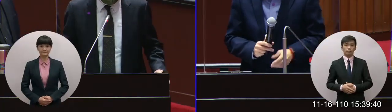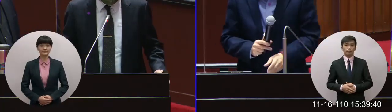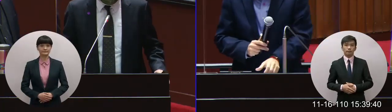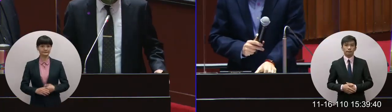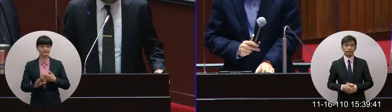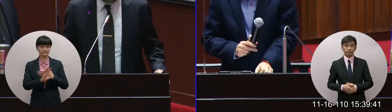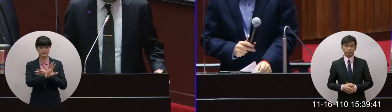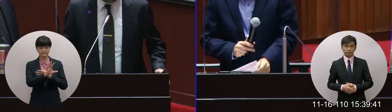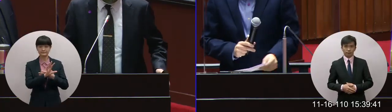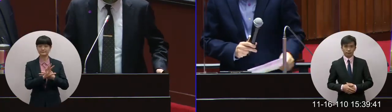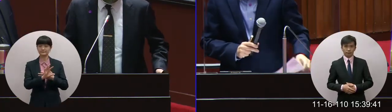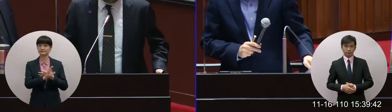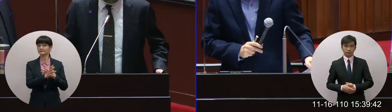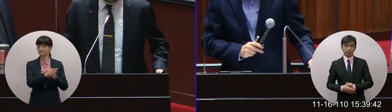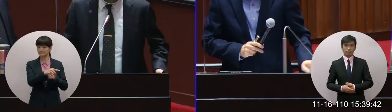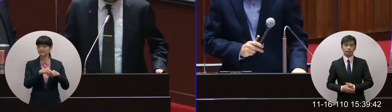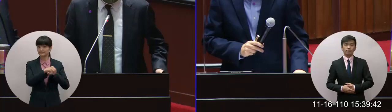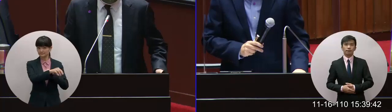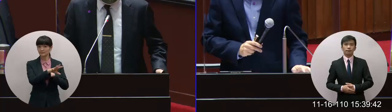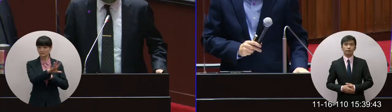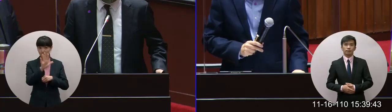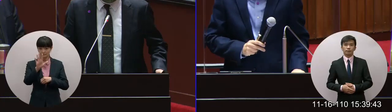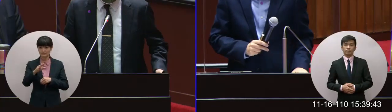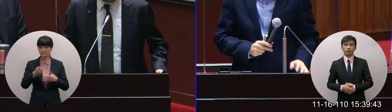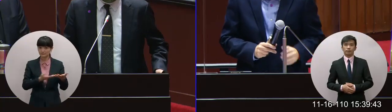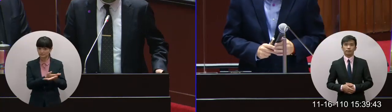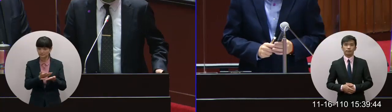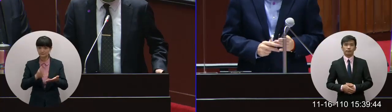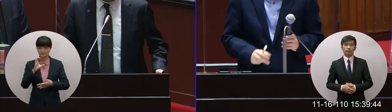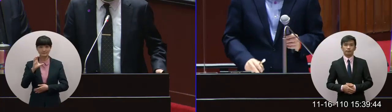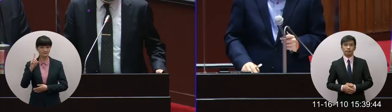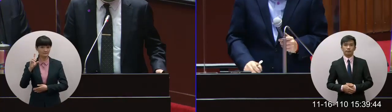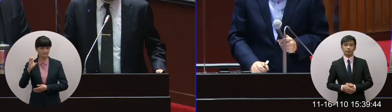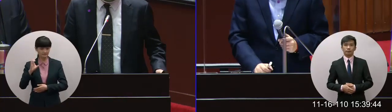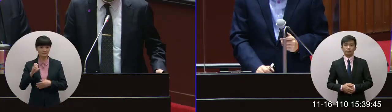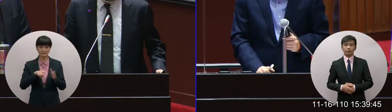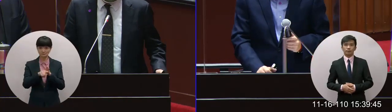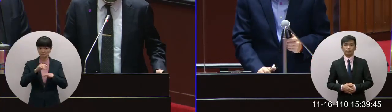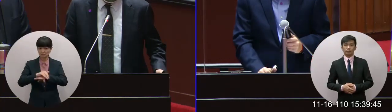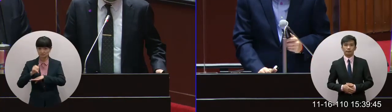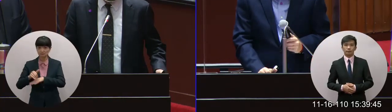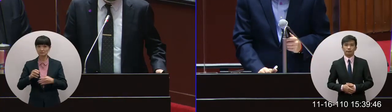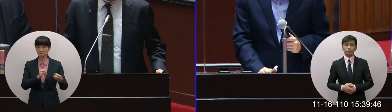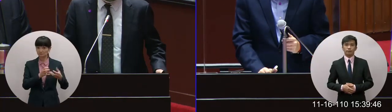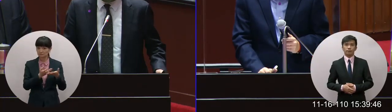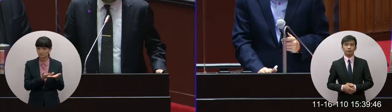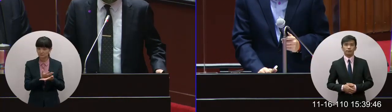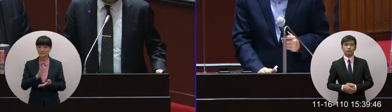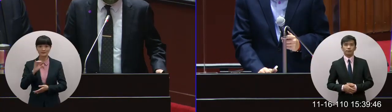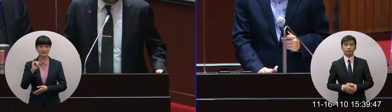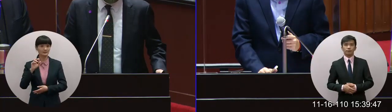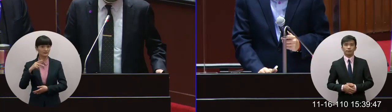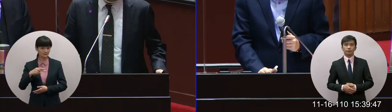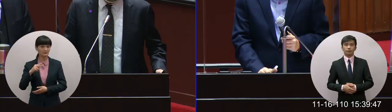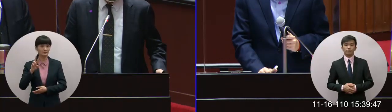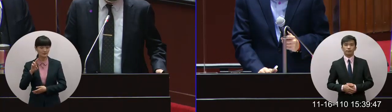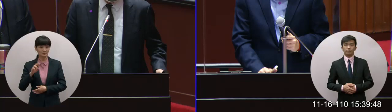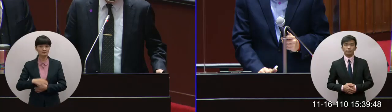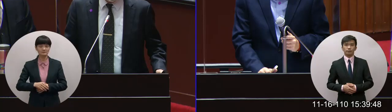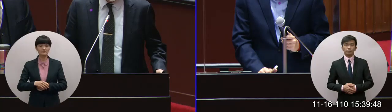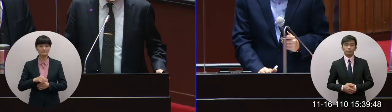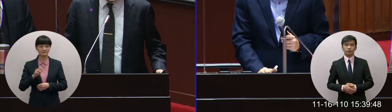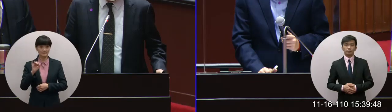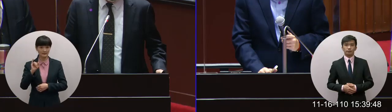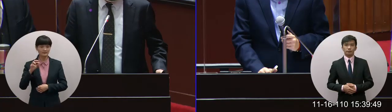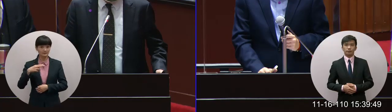過外管那還有我們基本CTC的一些跟專家的一個聯繫那還有IHRWHO的I